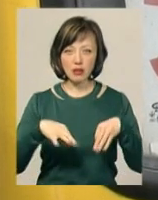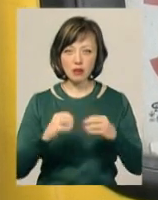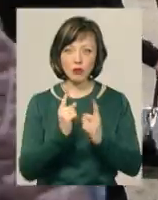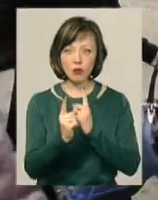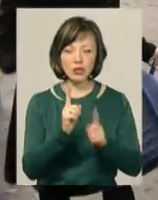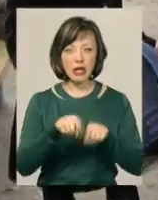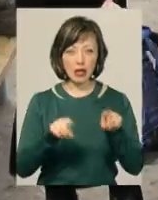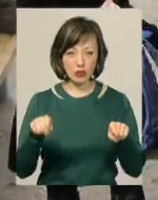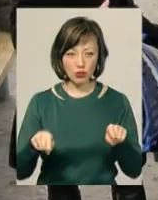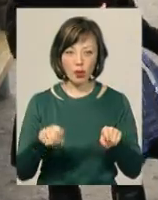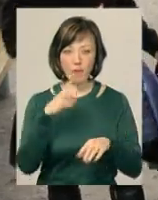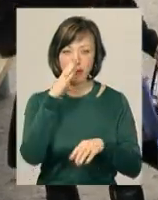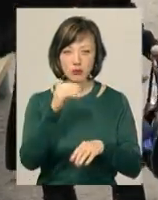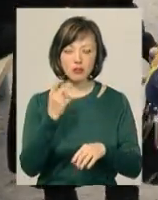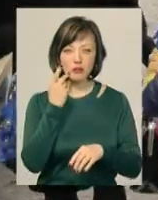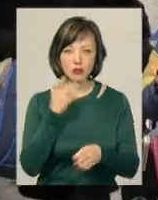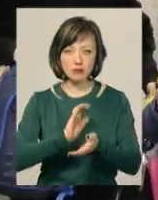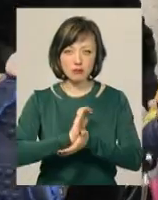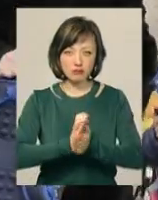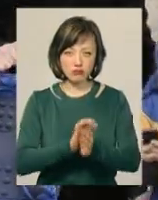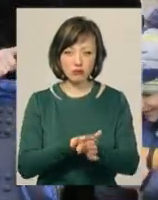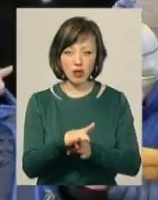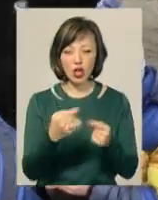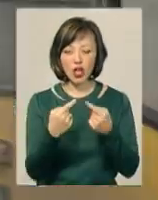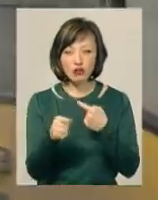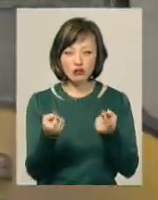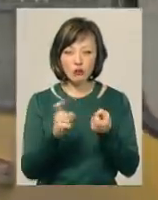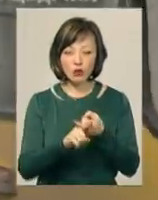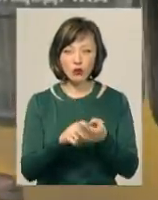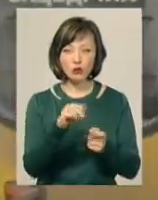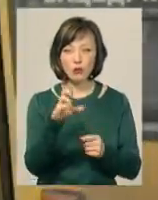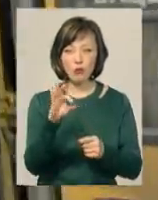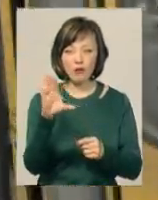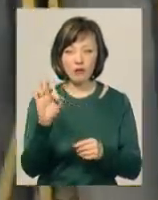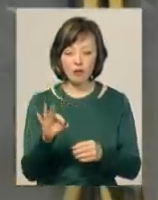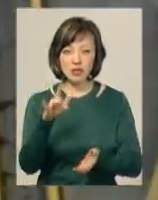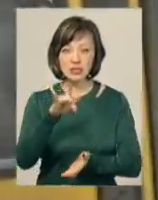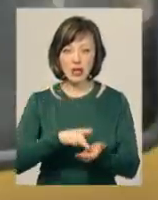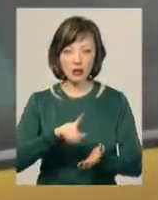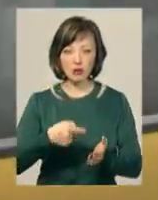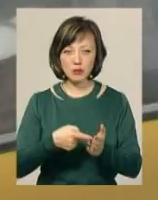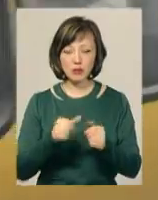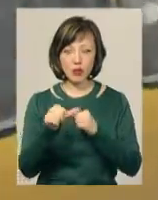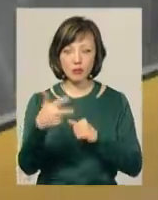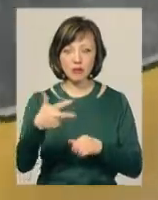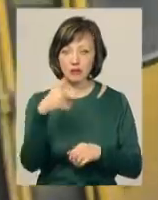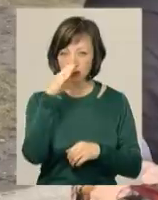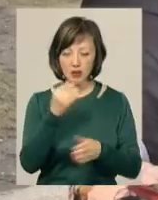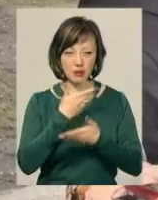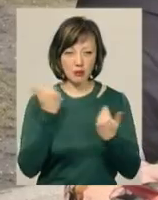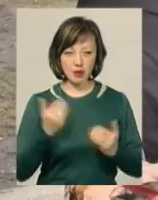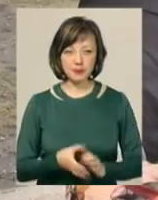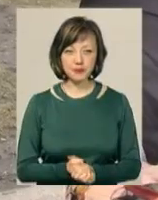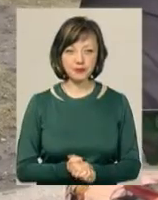ходить рідко. До того ж, маршрутівка завжди заповнена. А іншого сполучення Дубівського дачного масиву з центром міста, окрім тридцятки, немає.